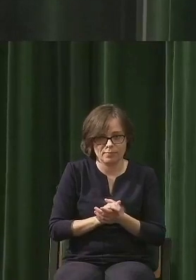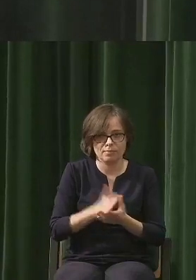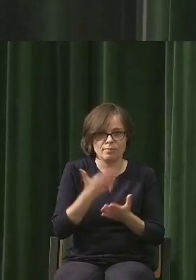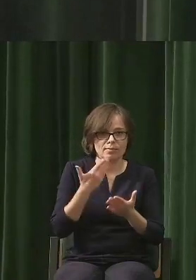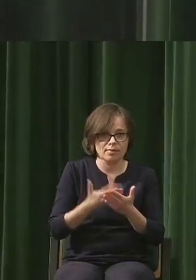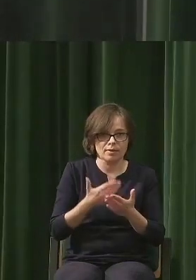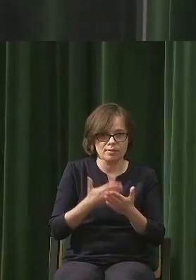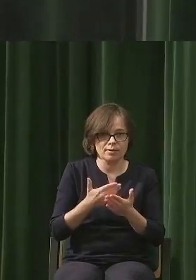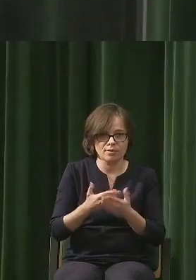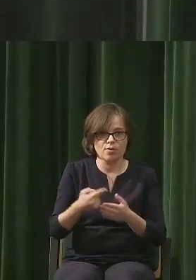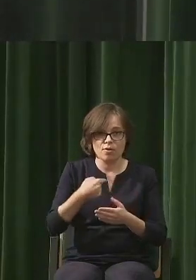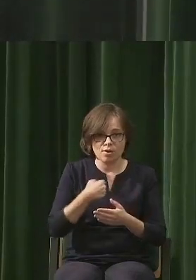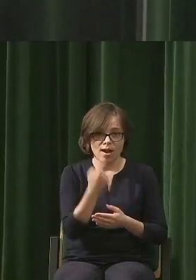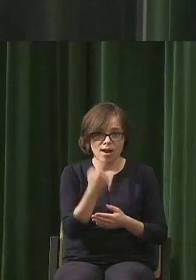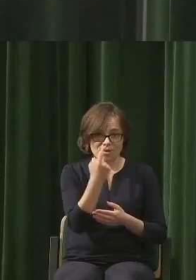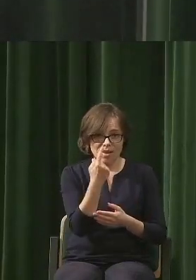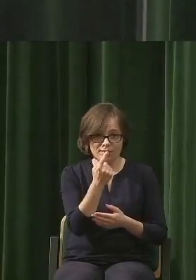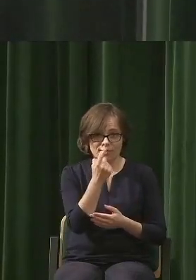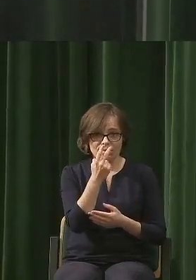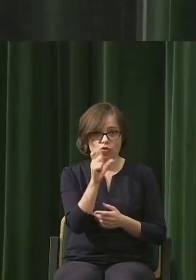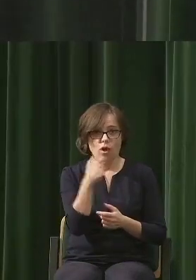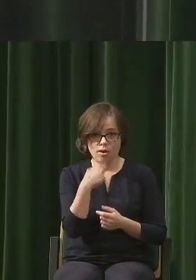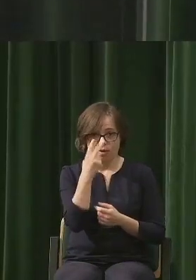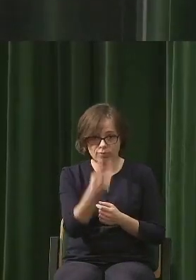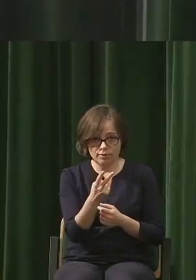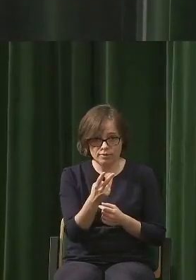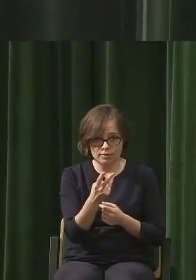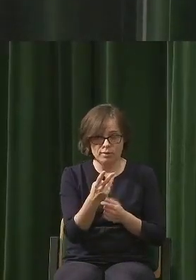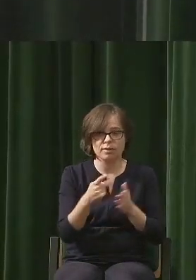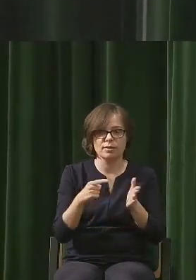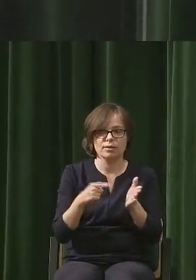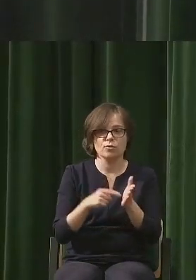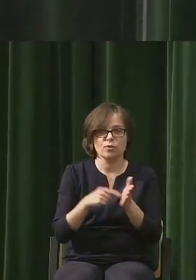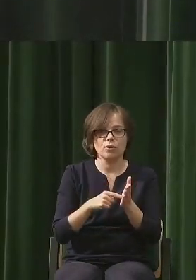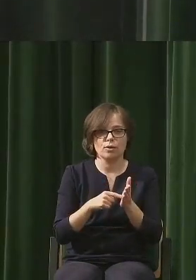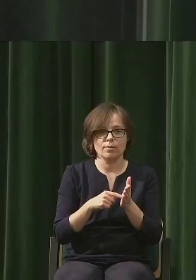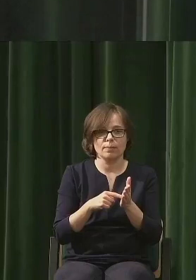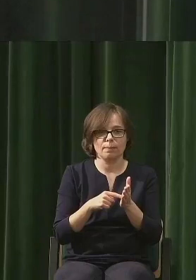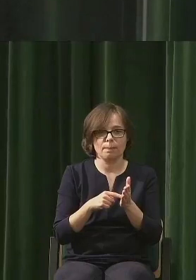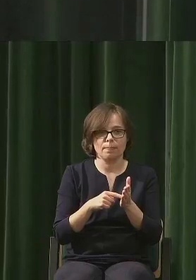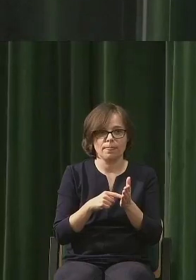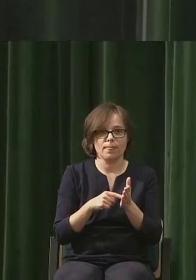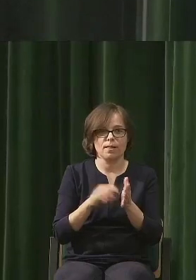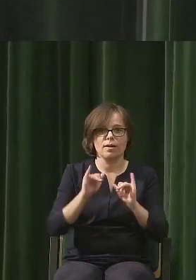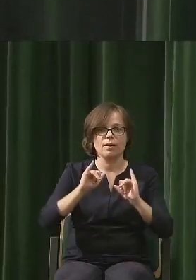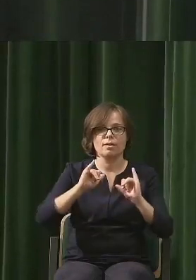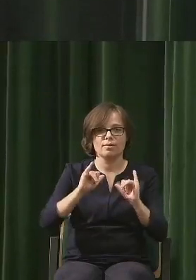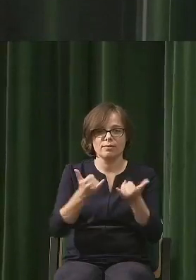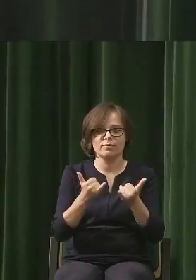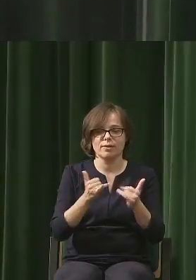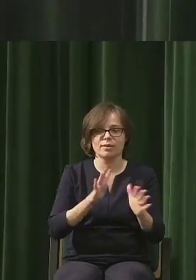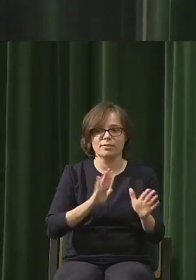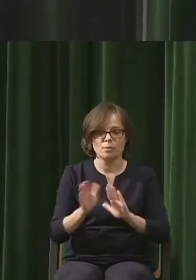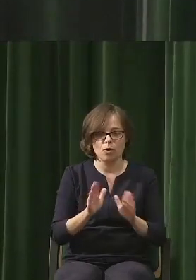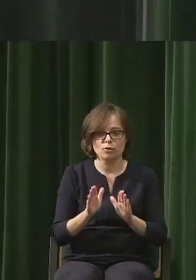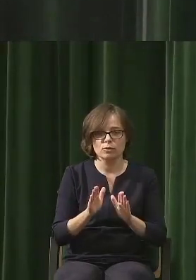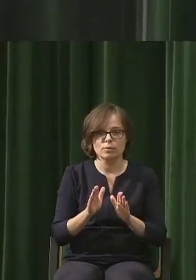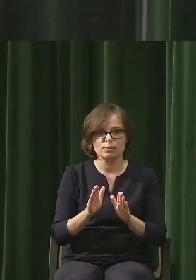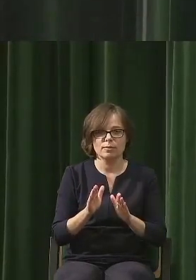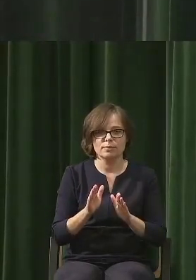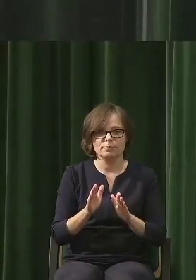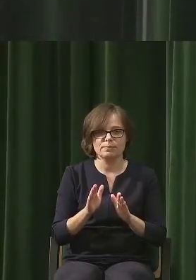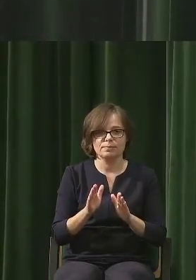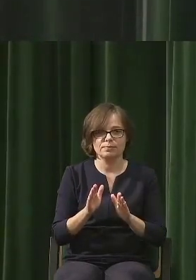jedyne wyjście, jakie w tym momencie widzę, to jest w jaki sposób, że użyję zdewalowanego hasła